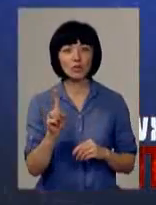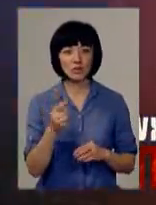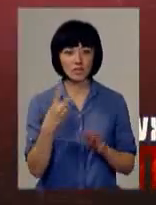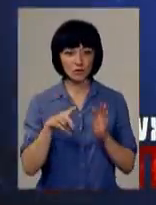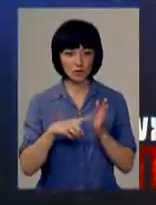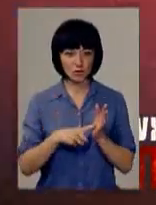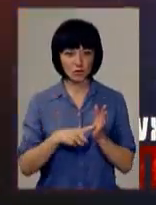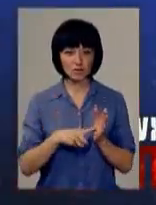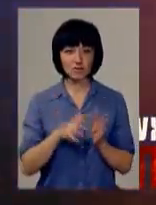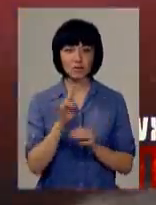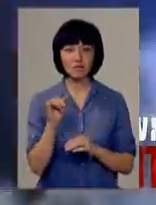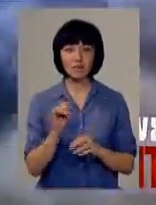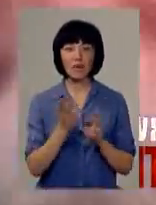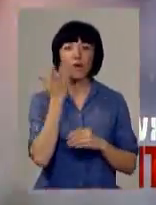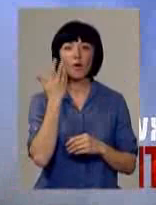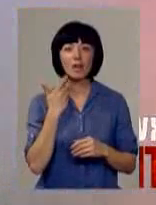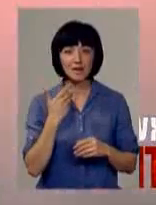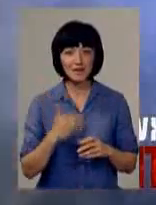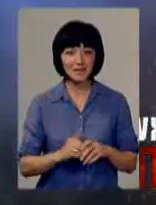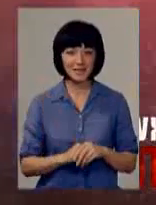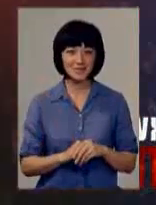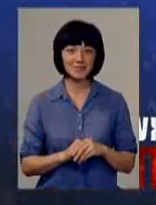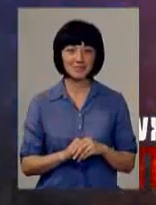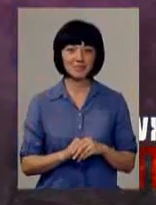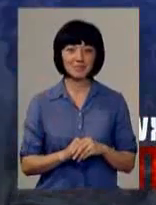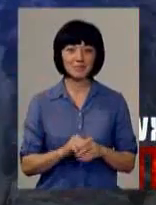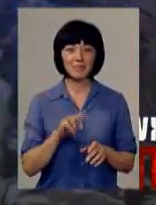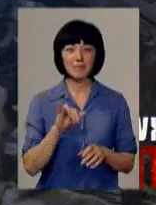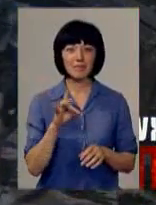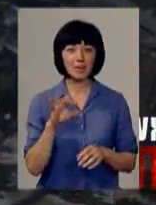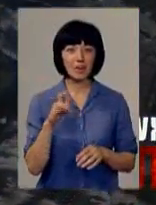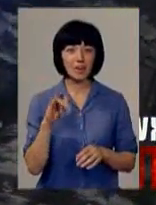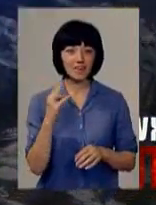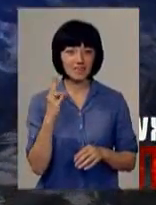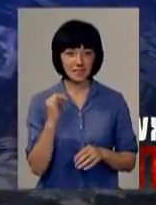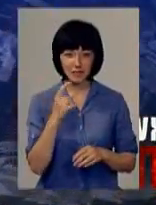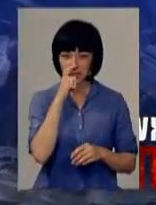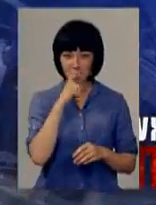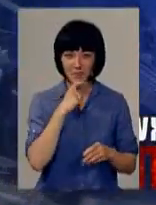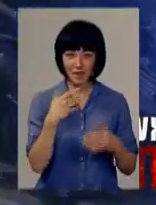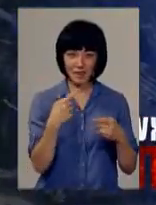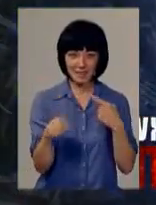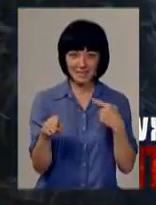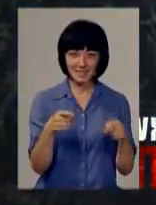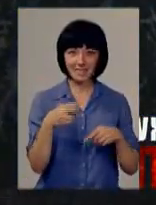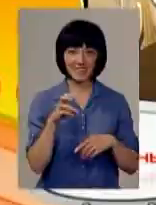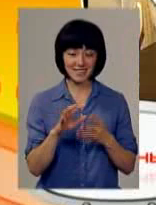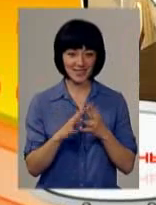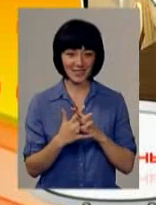26-го? Ні. Коли? Перегівці. Перегівці. А що, в мене з нас не рані є Перегівці?